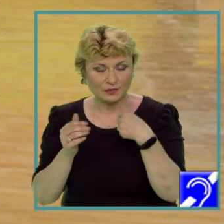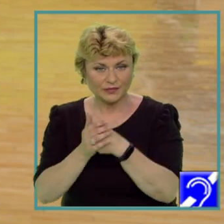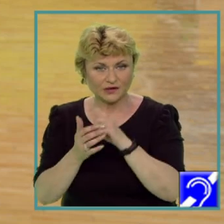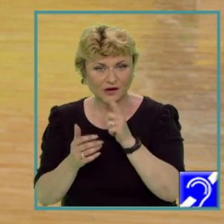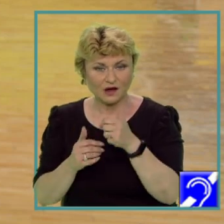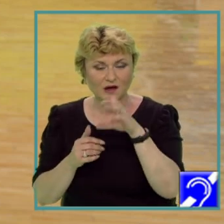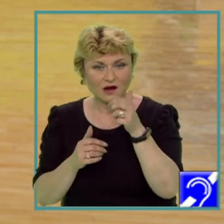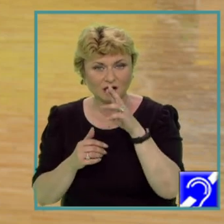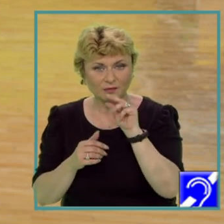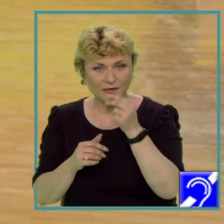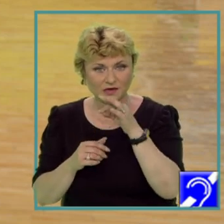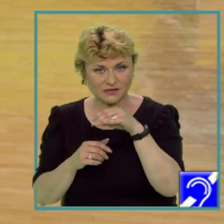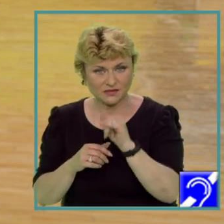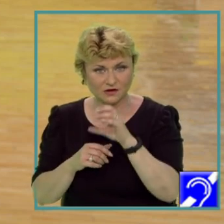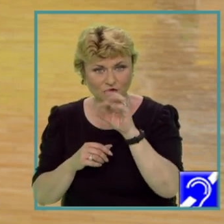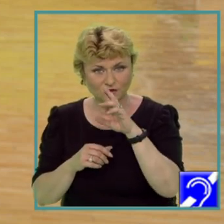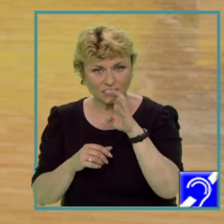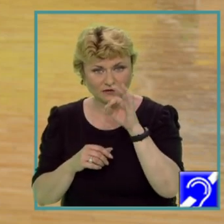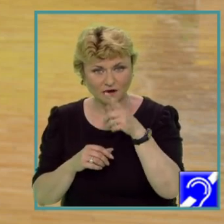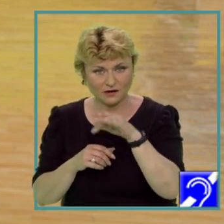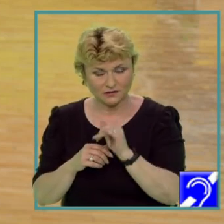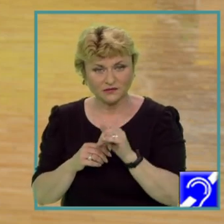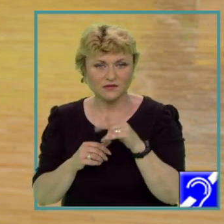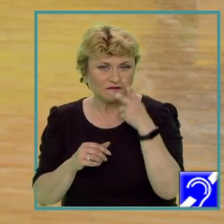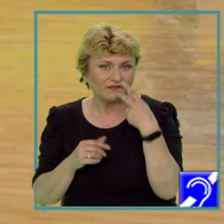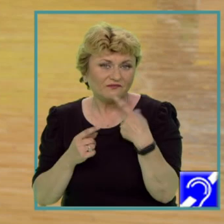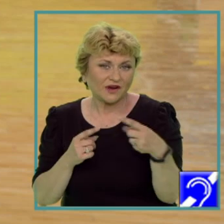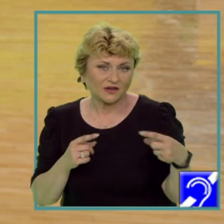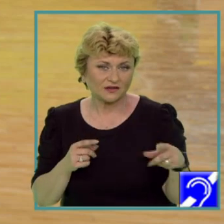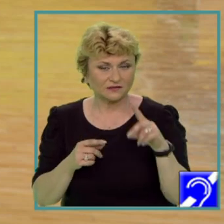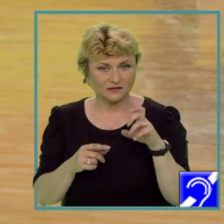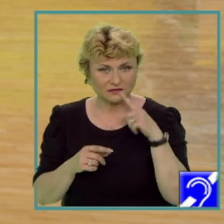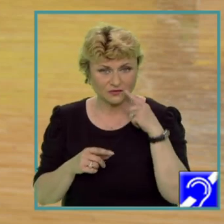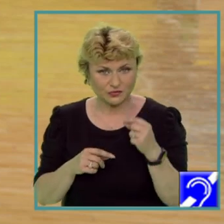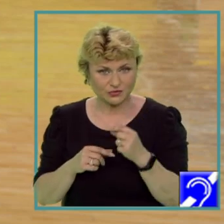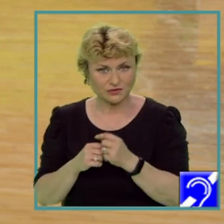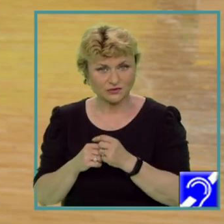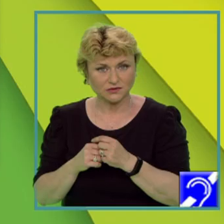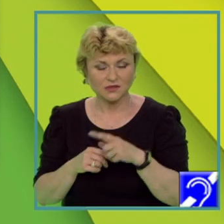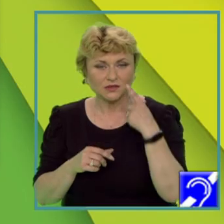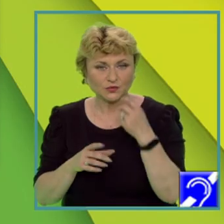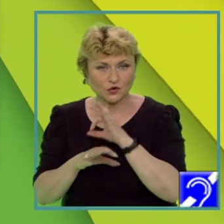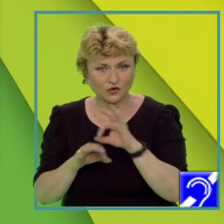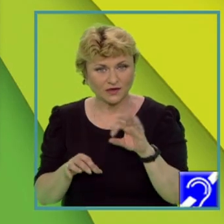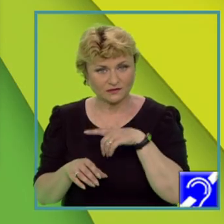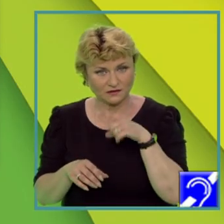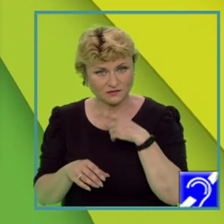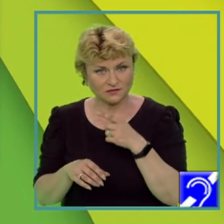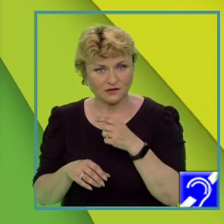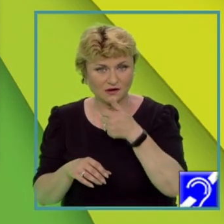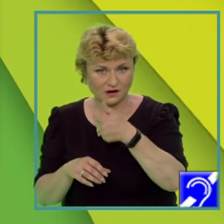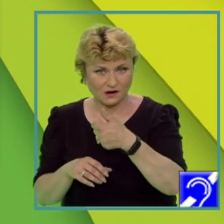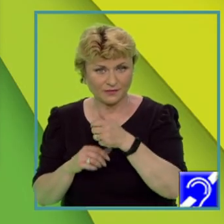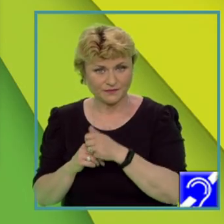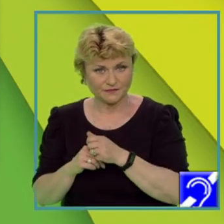Oriental. Dintre variantele de răspuns, cele care corespund răspunsului corect este varianta